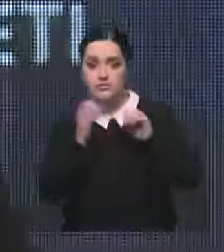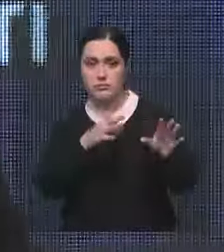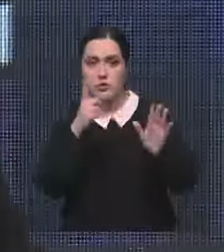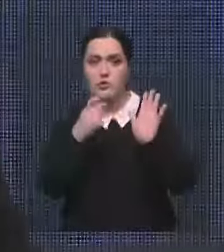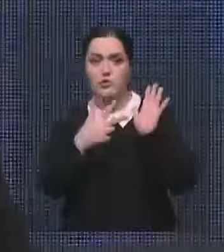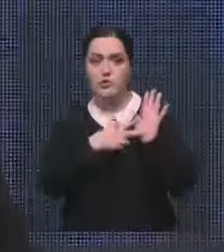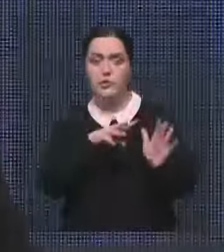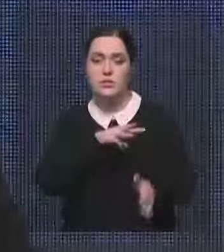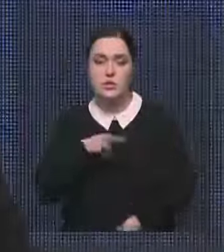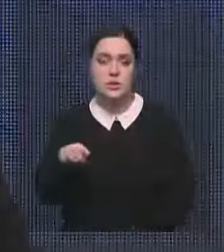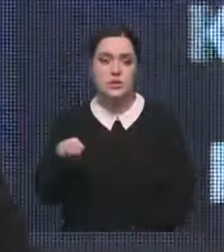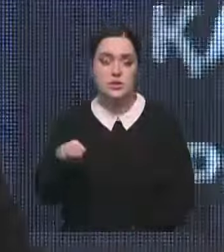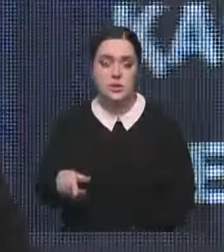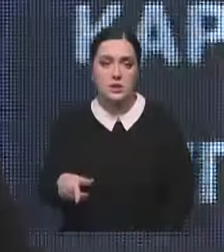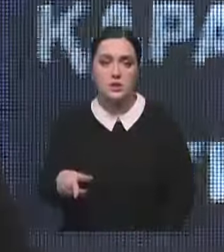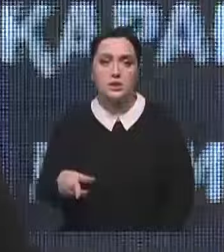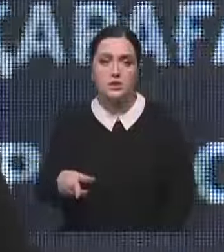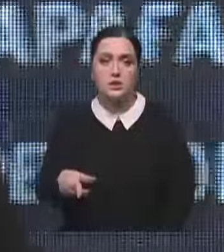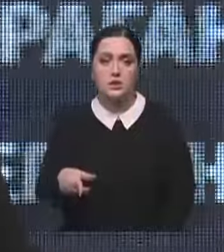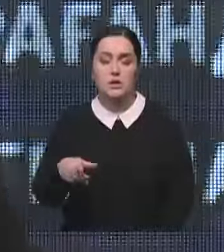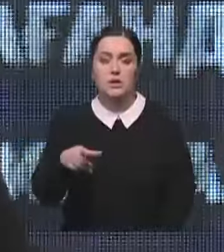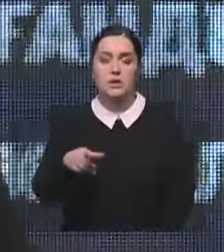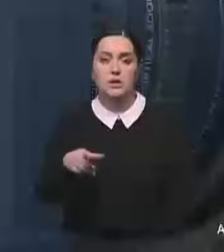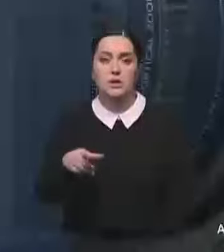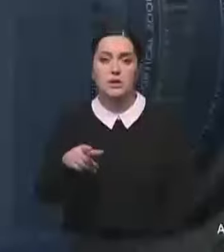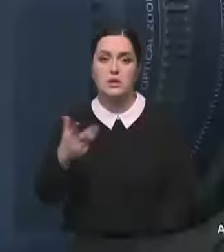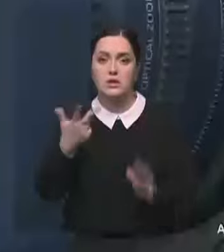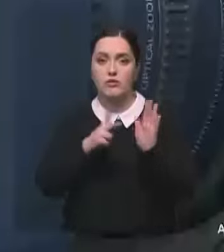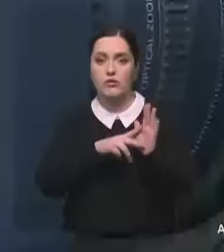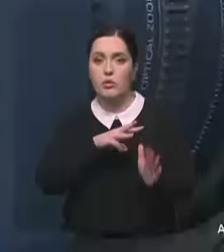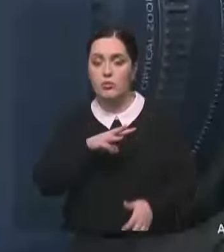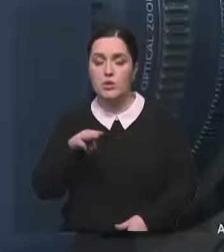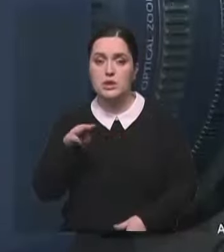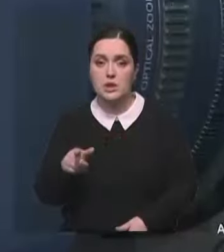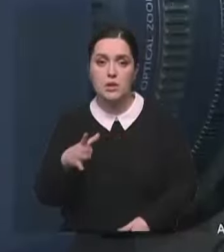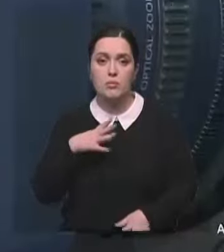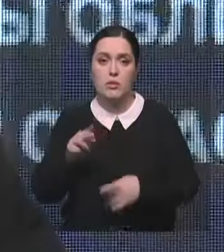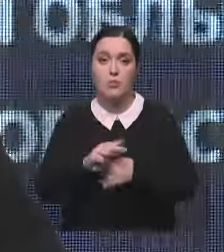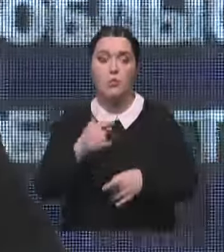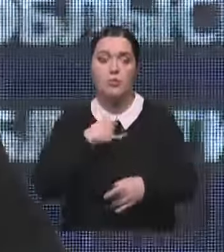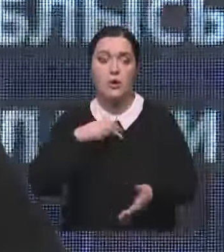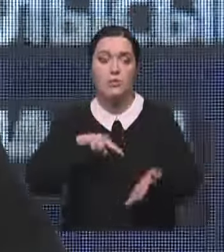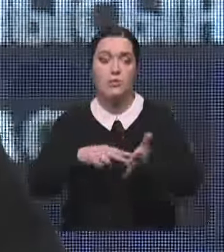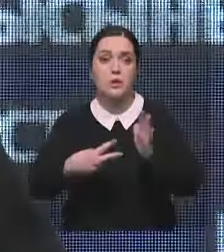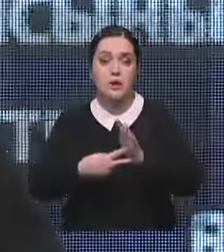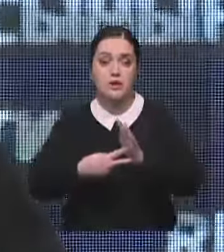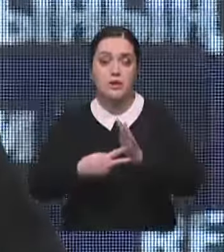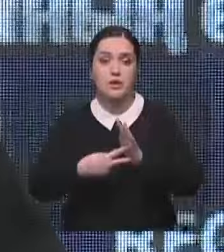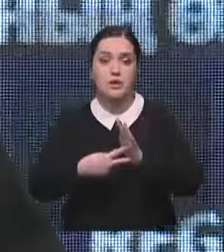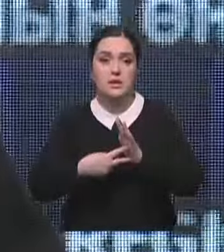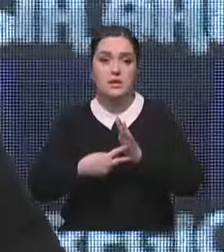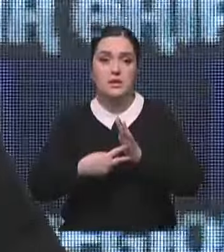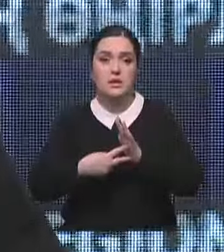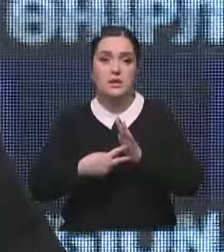миллионов тенгей. Мы работу провели на 38 миллионов тенгей. У нас был план 2000. И,